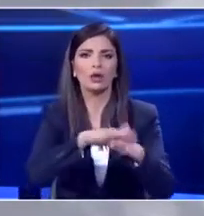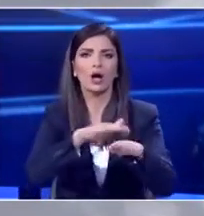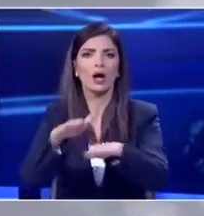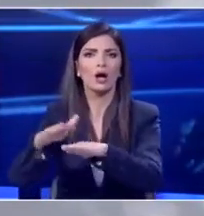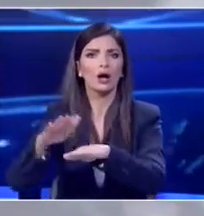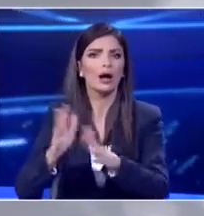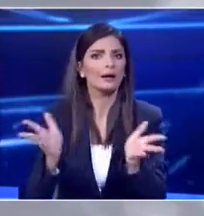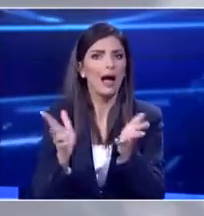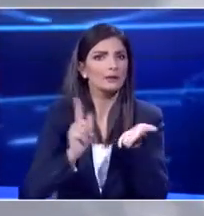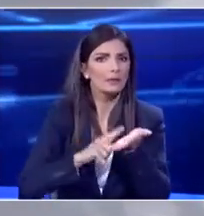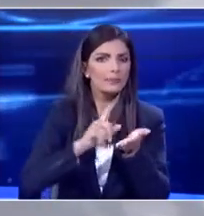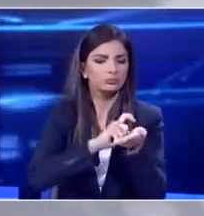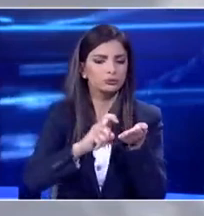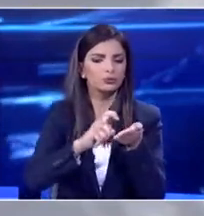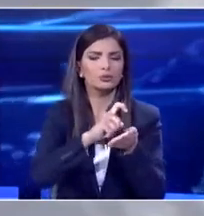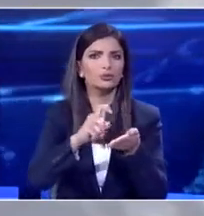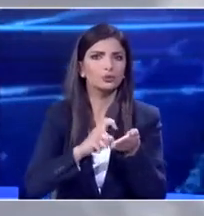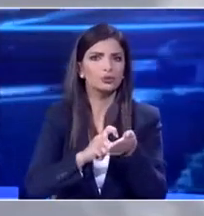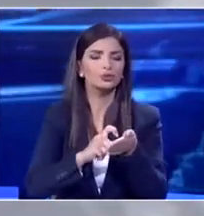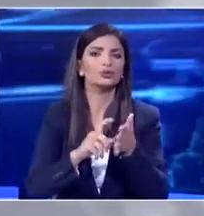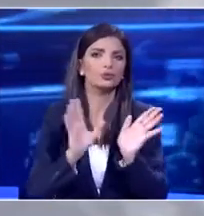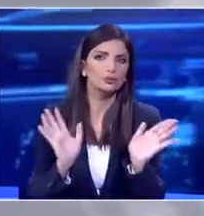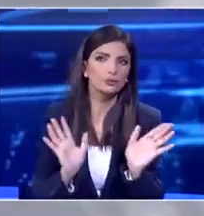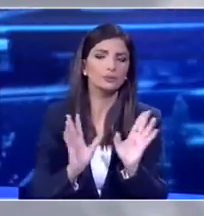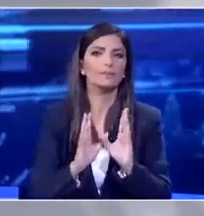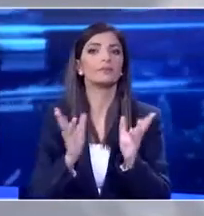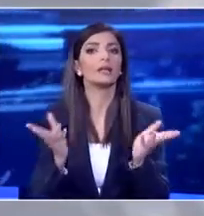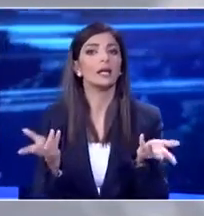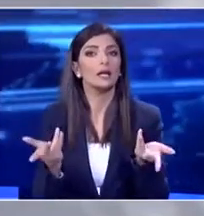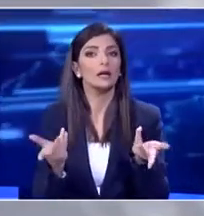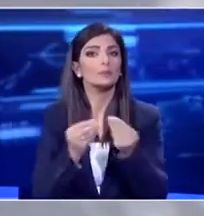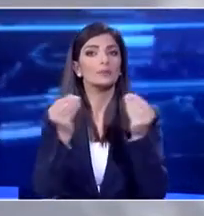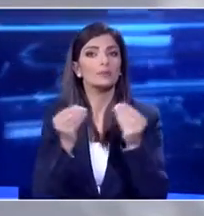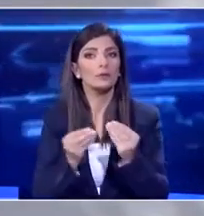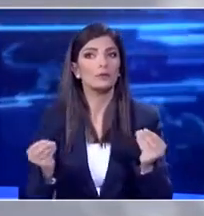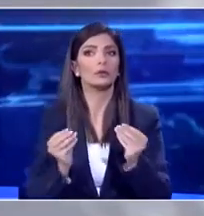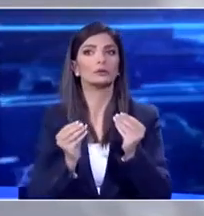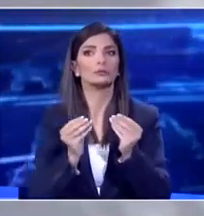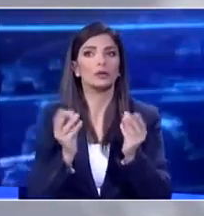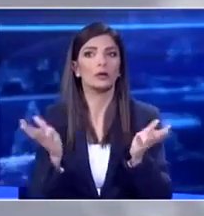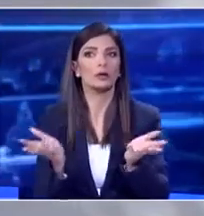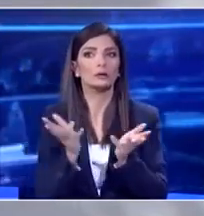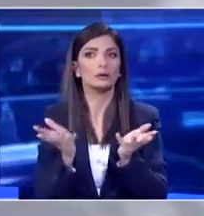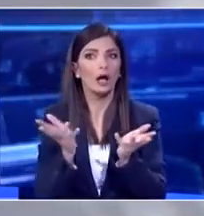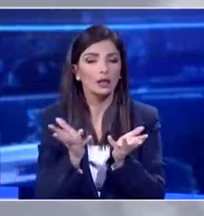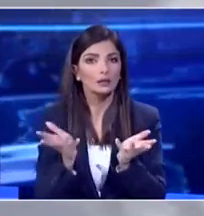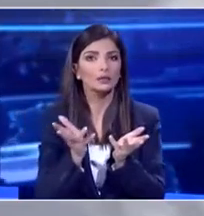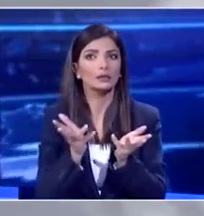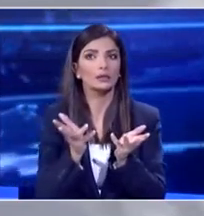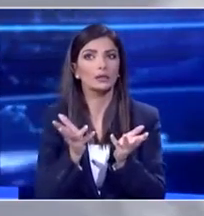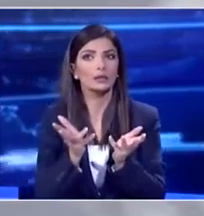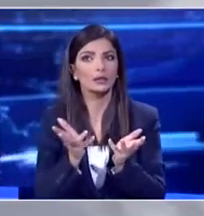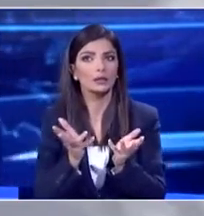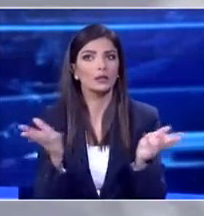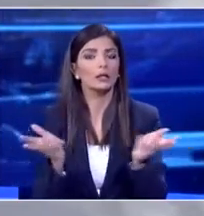Θα ληφθούν όλες οι απαραίτητες ενέργειες όπως προβλήτω το πρωτόκολλο Δεν μπαίνει ολόκληρο το νοσημό σε καραντίνα Μπορεί να μπει συγκεκριμένη